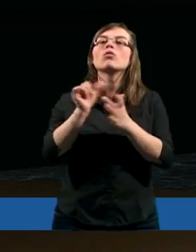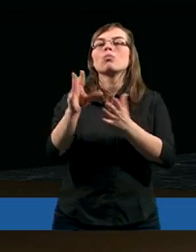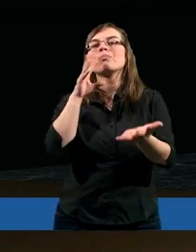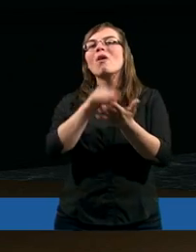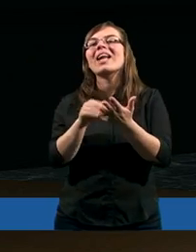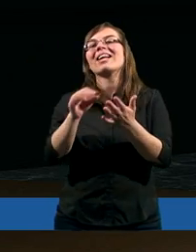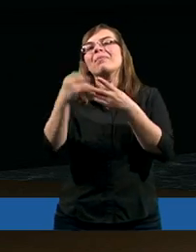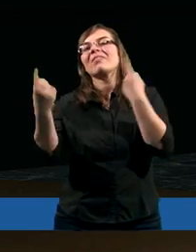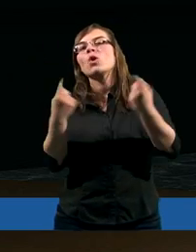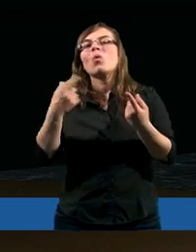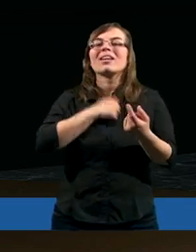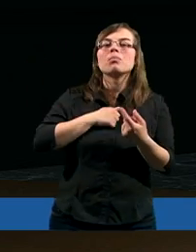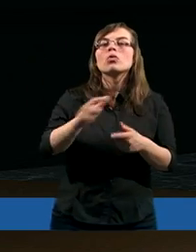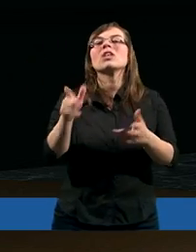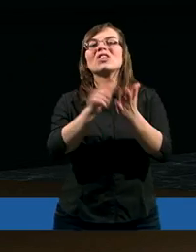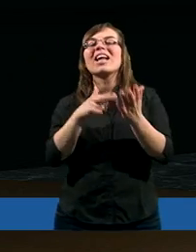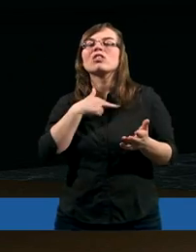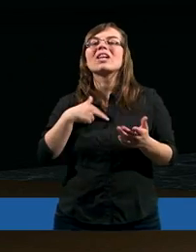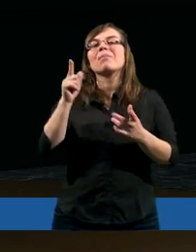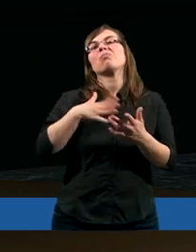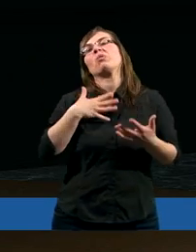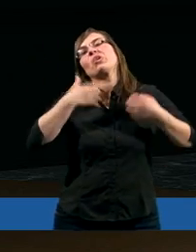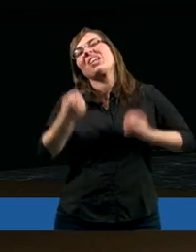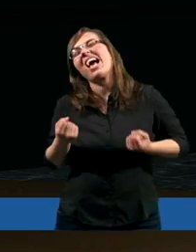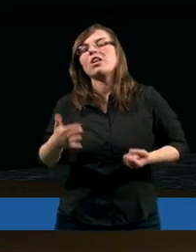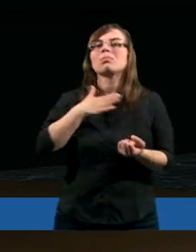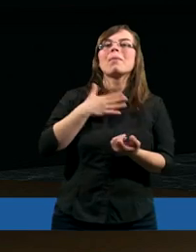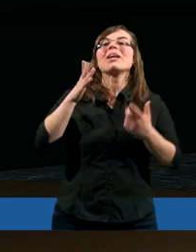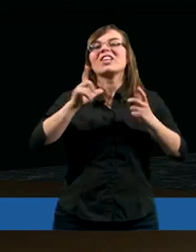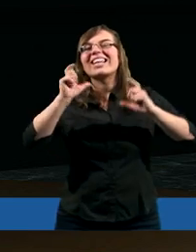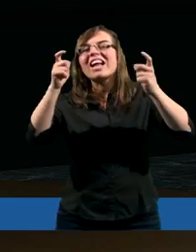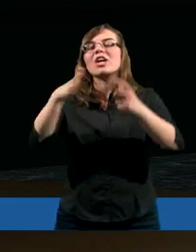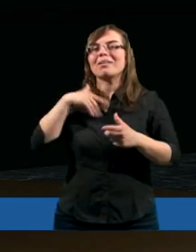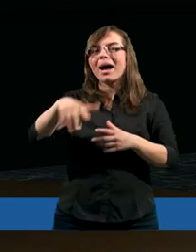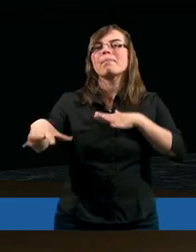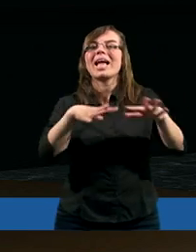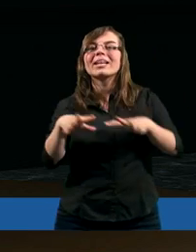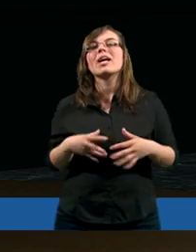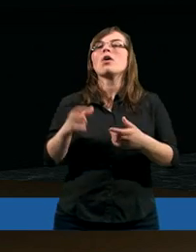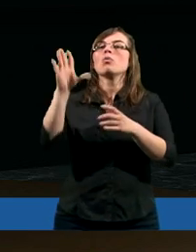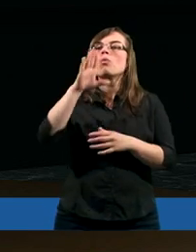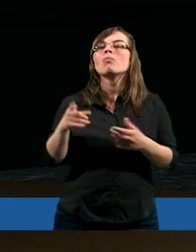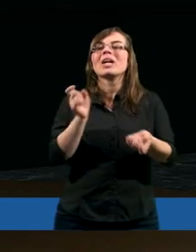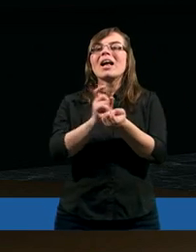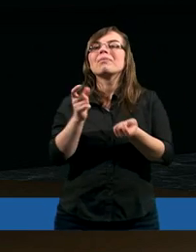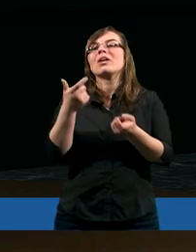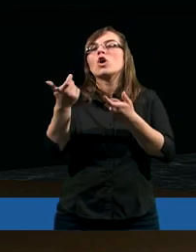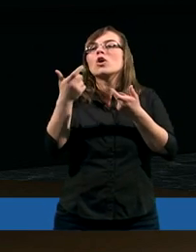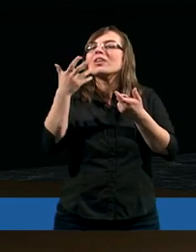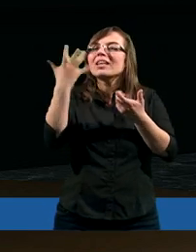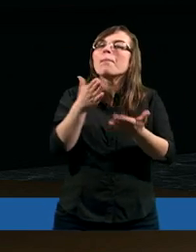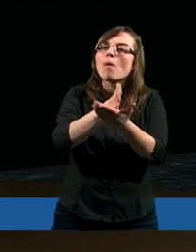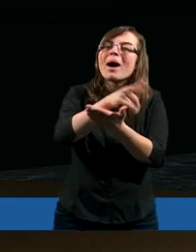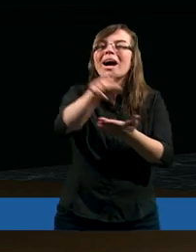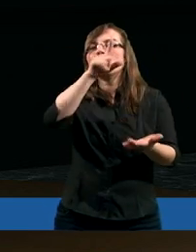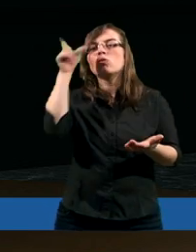który się powtarza, czy coś takiego i wtedy ciężko nam z tym, że takie zdarzenie ma miejsce. Ale Pan Bóg jest cierpliwy i to jest cudowne,